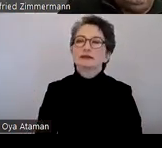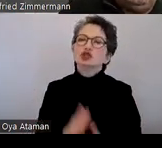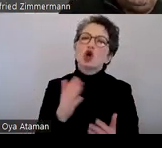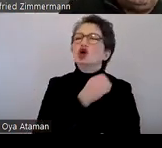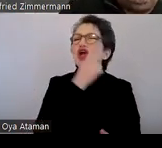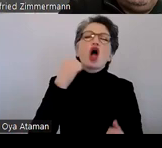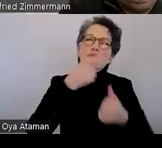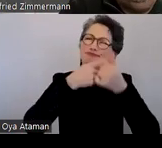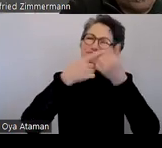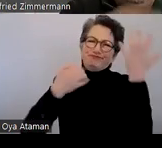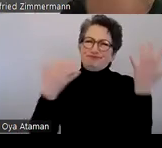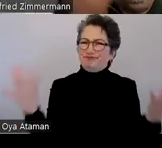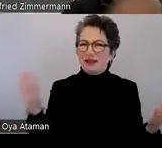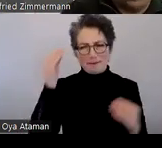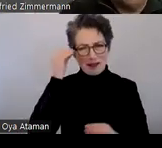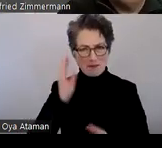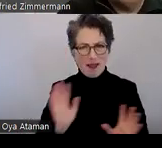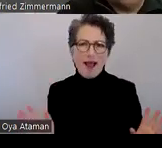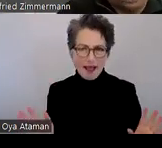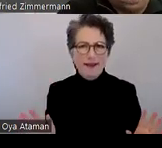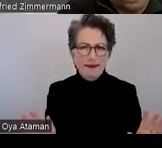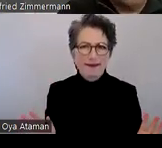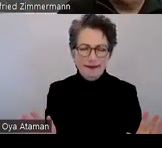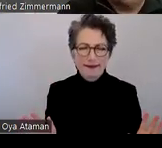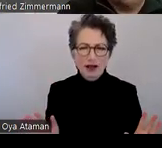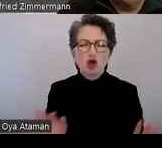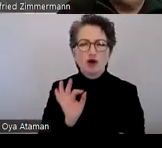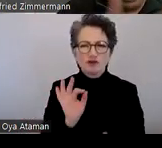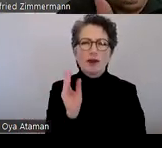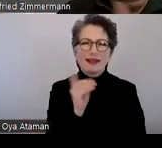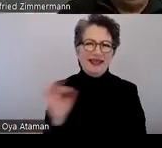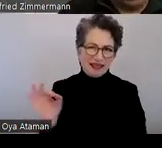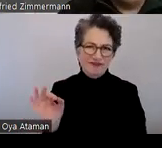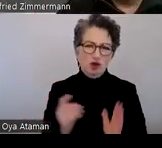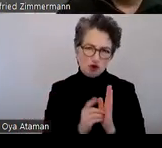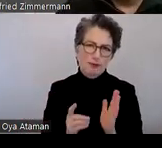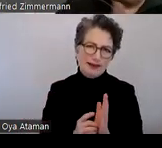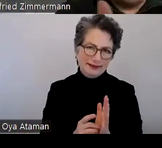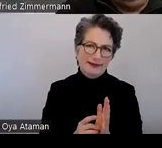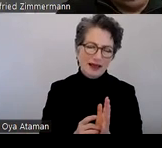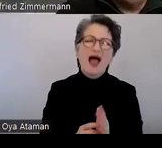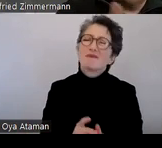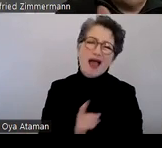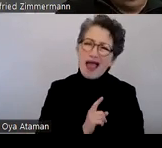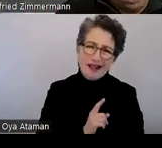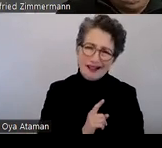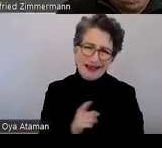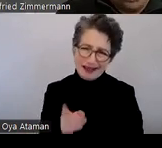Merkmale, wenn man über PDF-Dokumente an sich gilt es für alle